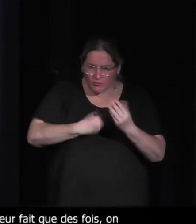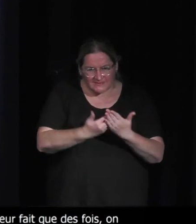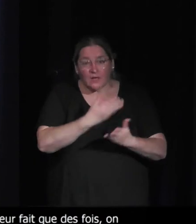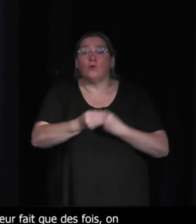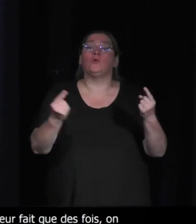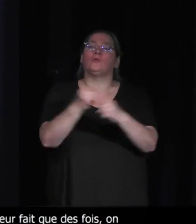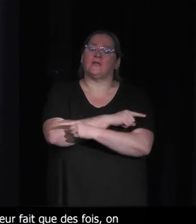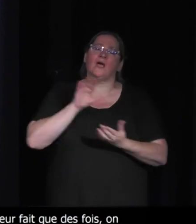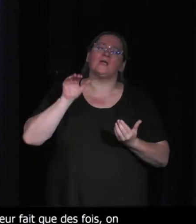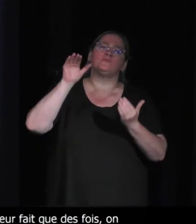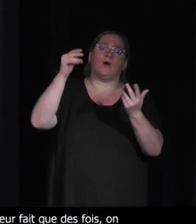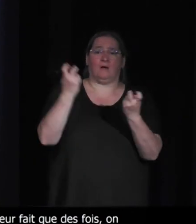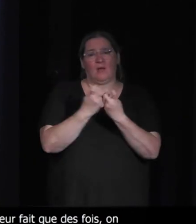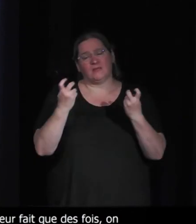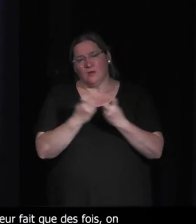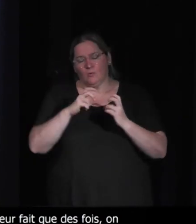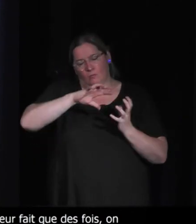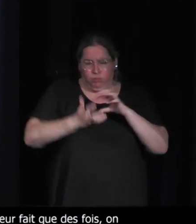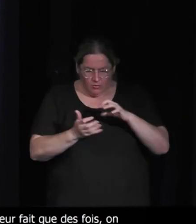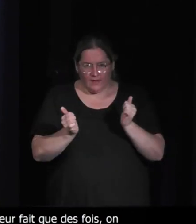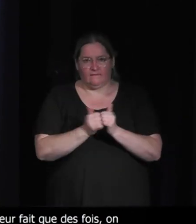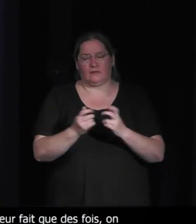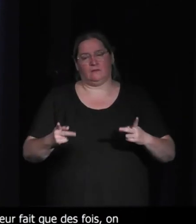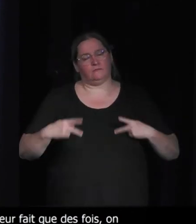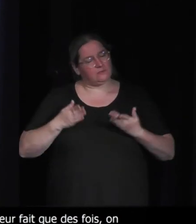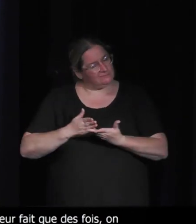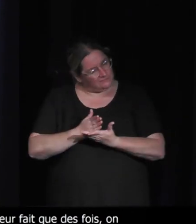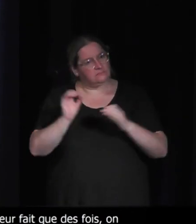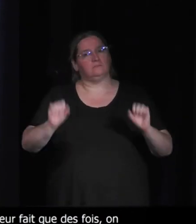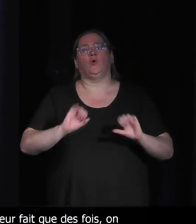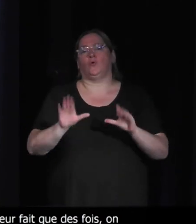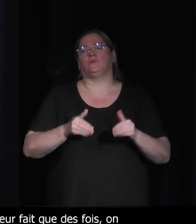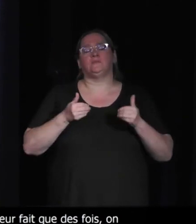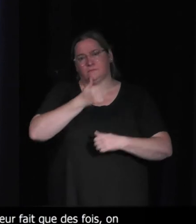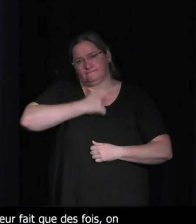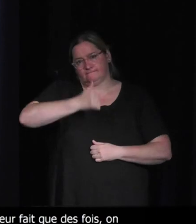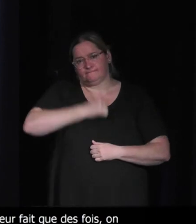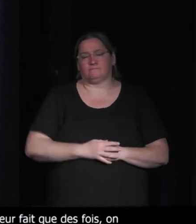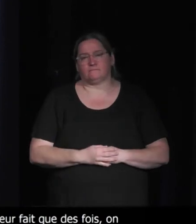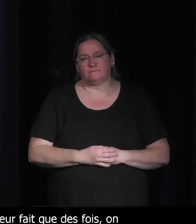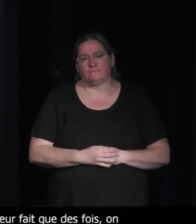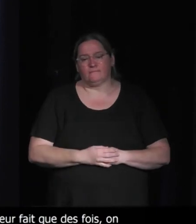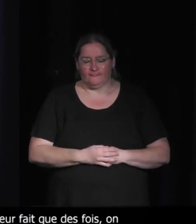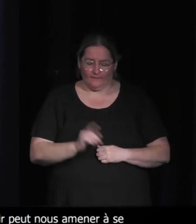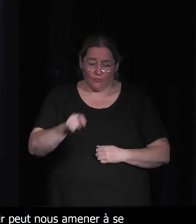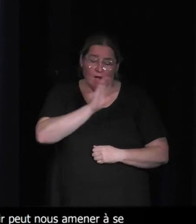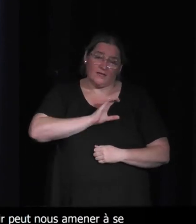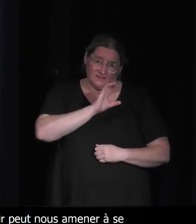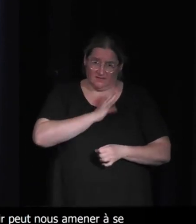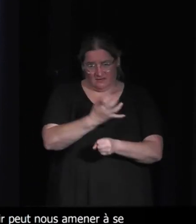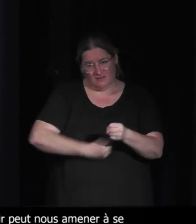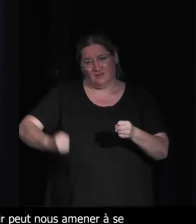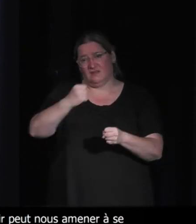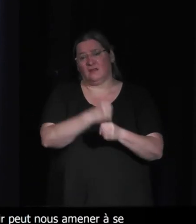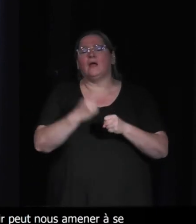simplement se dire que tout ira bien. Et peut-être qu devrait arriver à produire des fictions qui proposent à la fois un